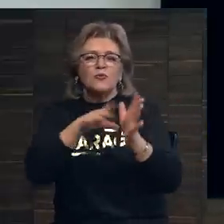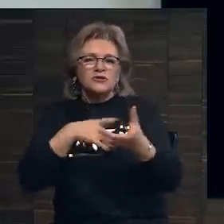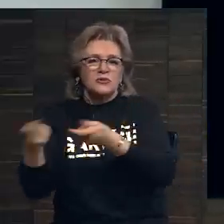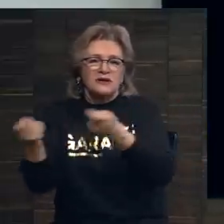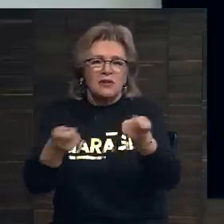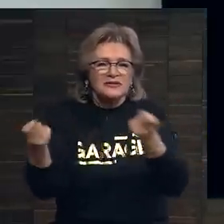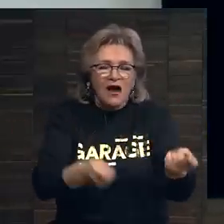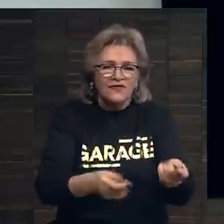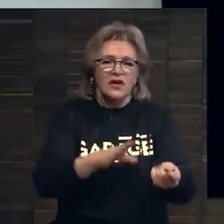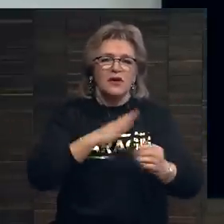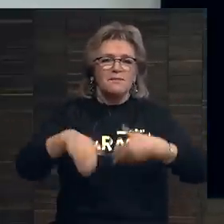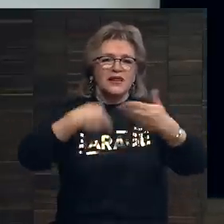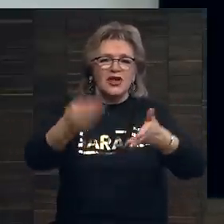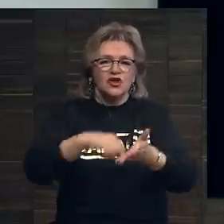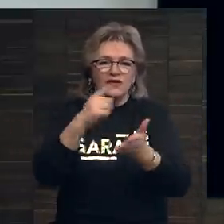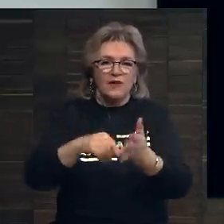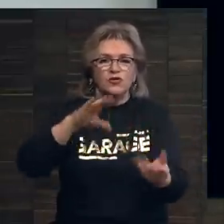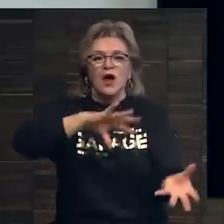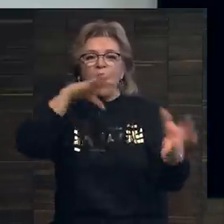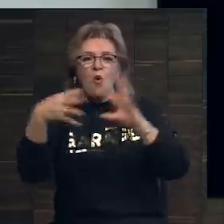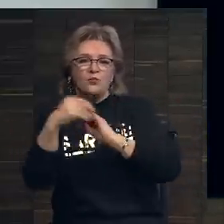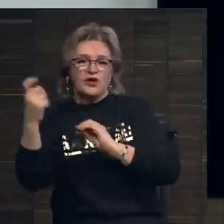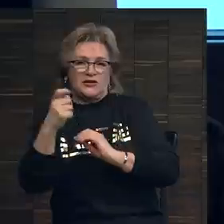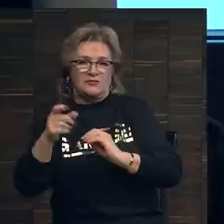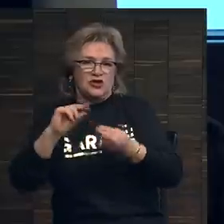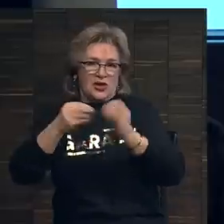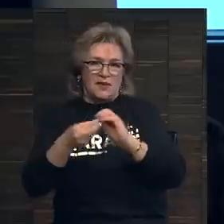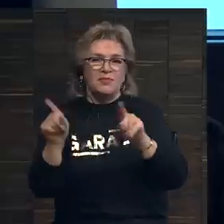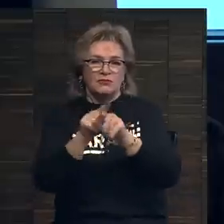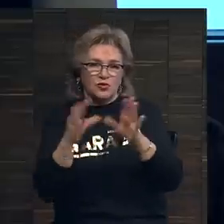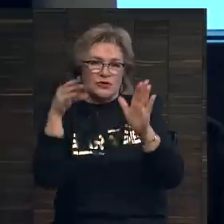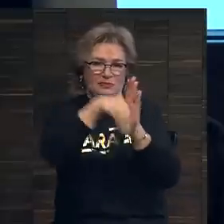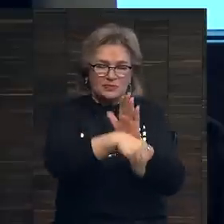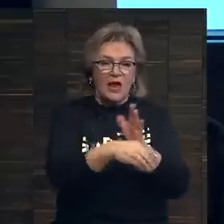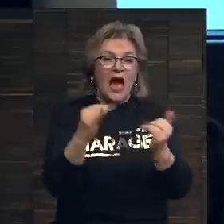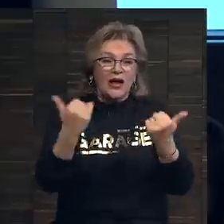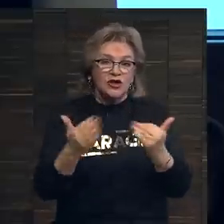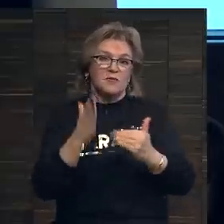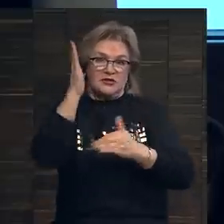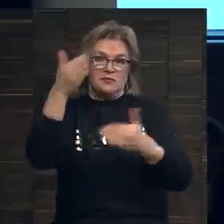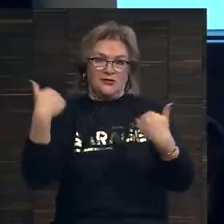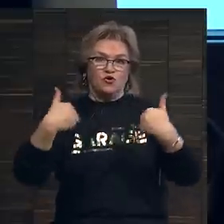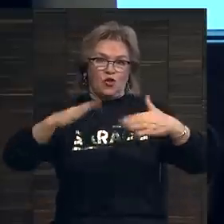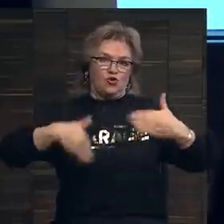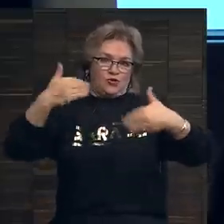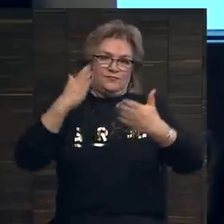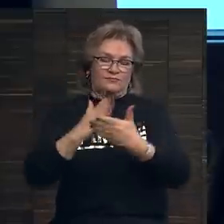вопросы с предложением на этом рынке, и общие экономические проблемы также вмешались, но сейчас перспективы выглядят уже лучше.